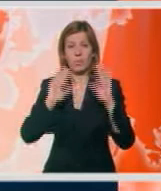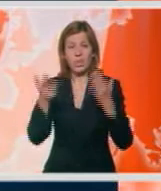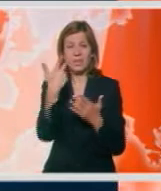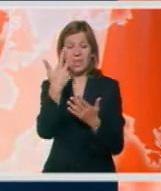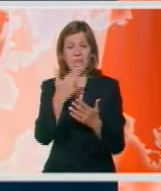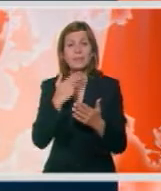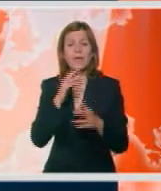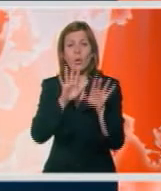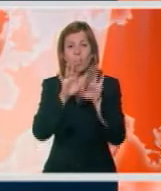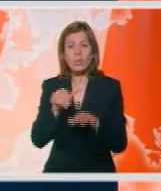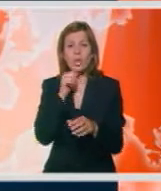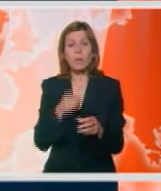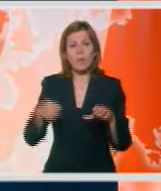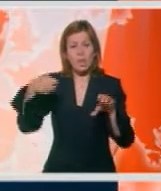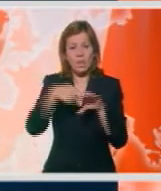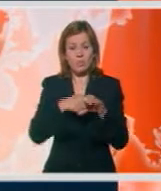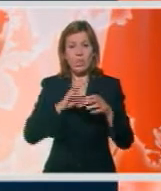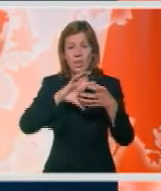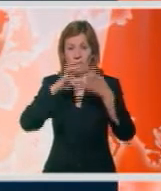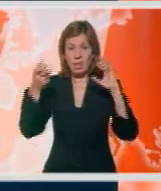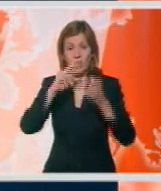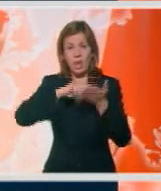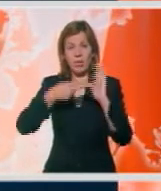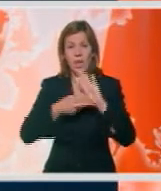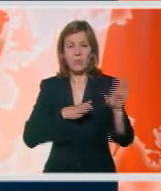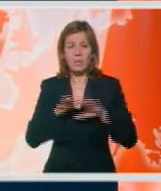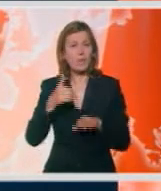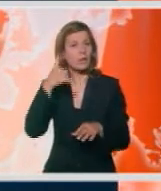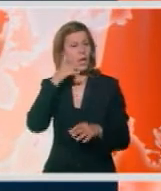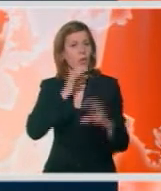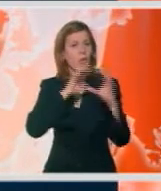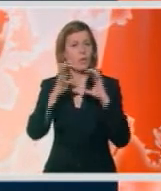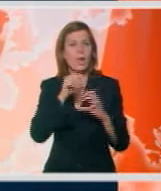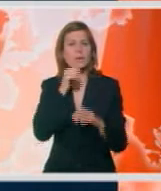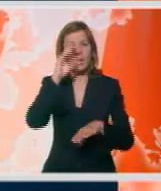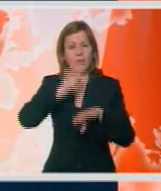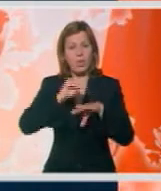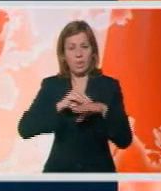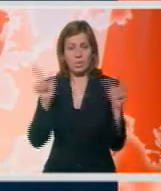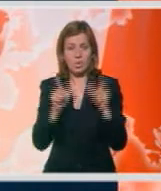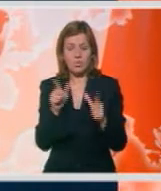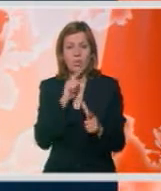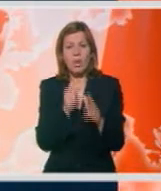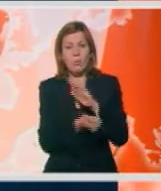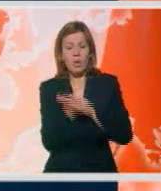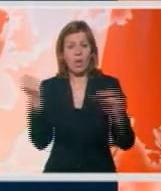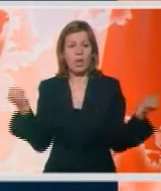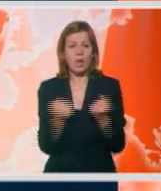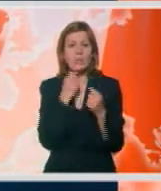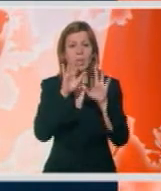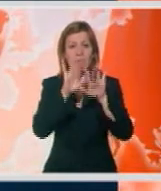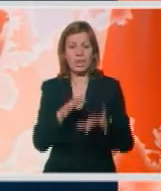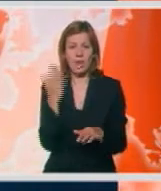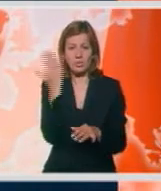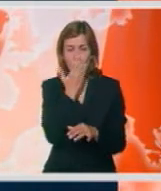računara i priključkom za internet. To je plan Ministarstva za telekomunikacije i informaciju društvo, koje je pokrenulo akciju Digitalna